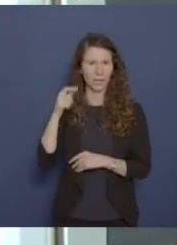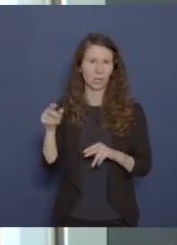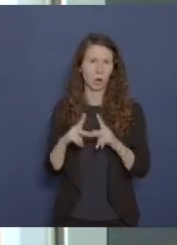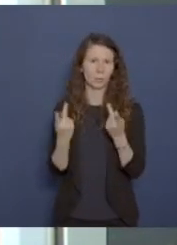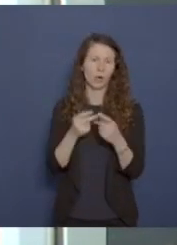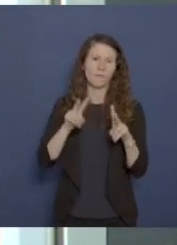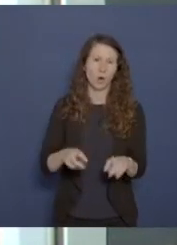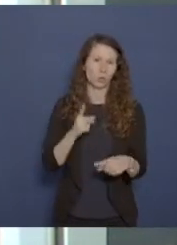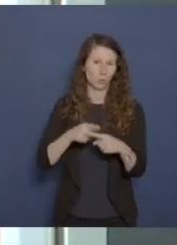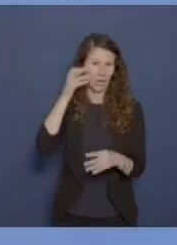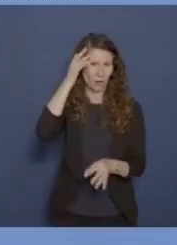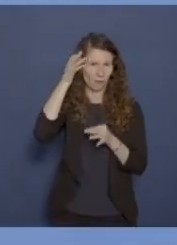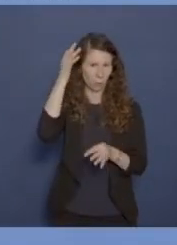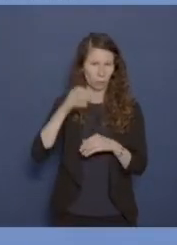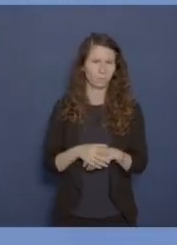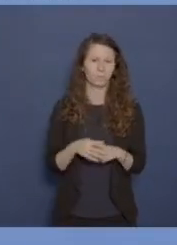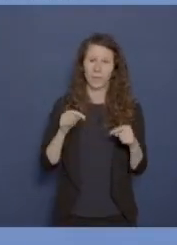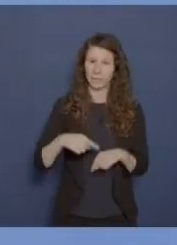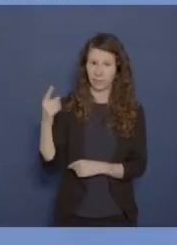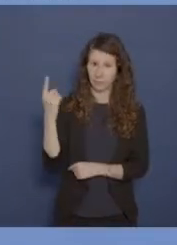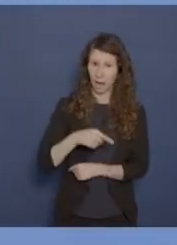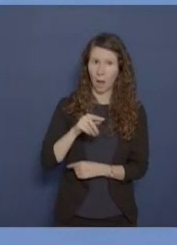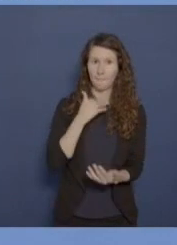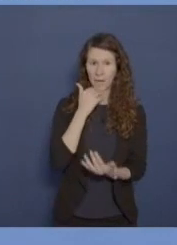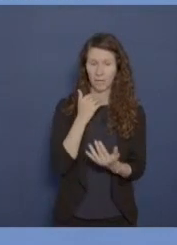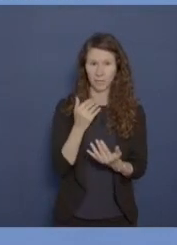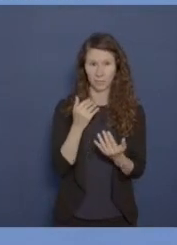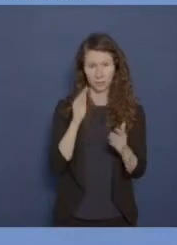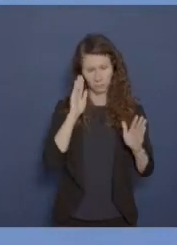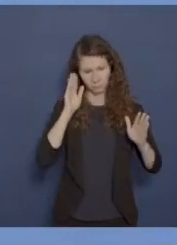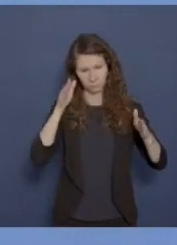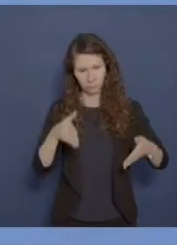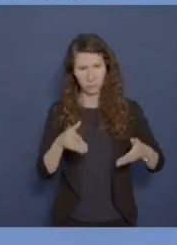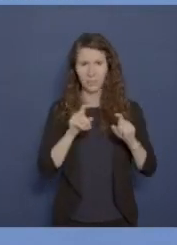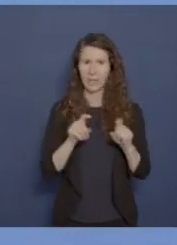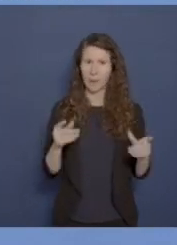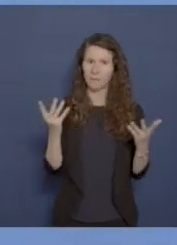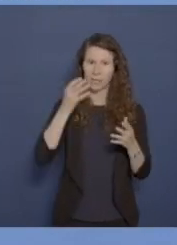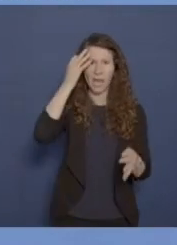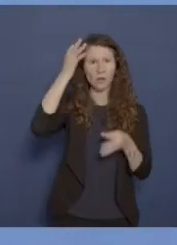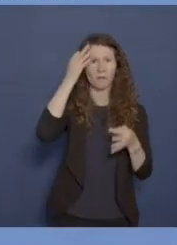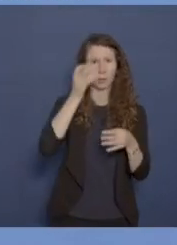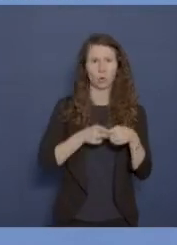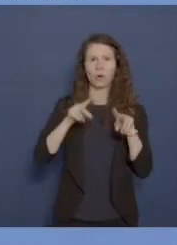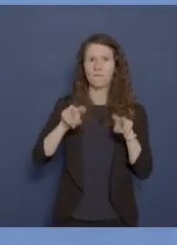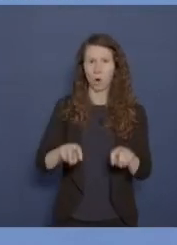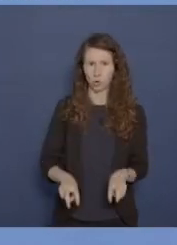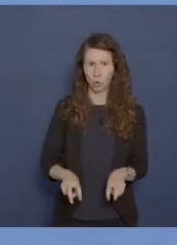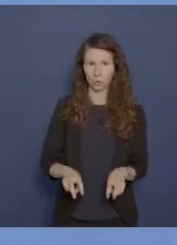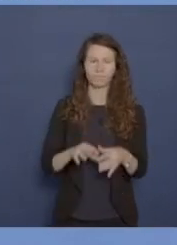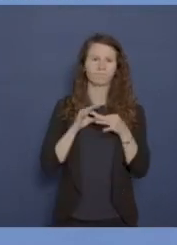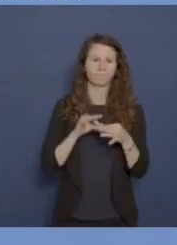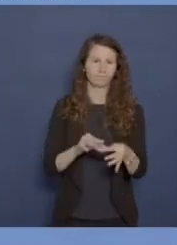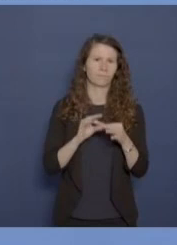und Innovation. In diesem Jahr liegt der Berichtsschwerpunkt auf dem Thema Innovation und Forschung bei der